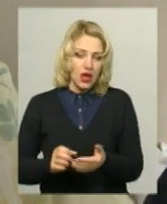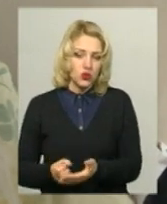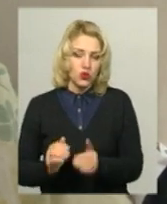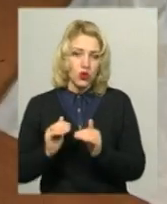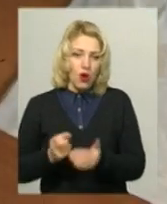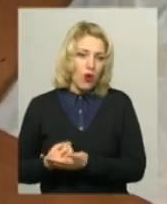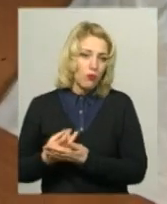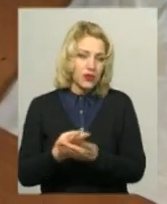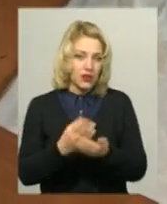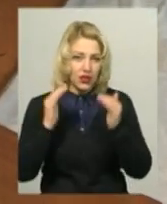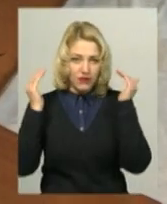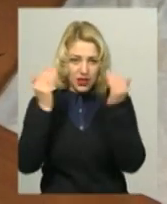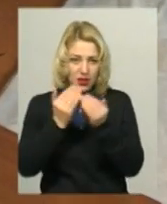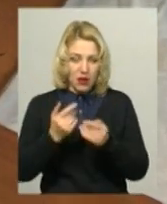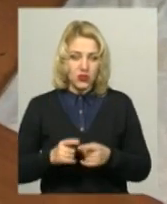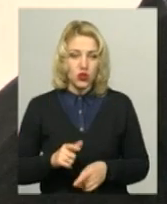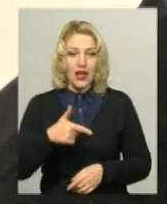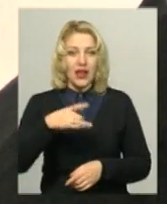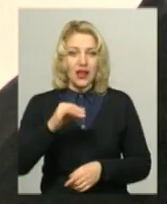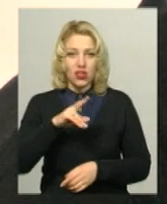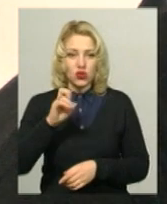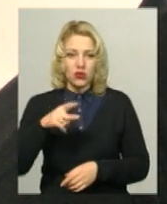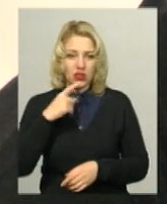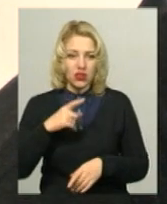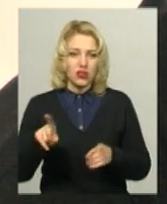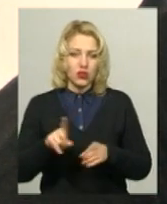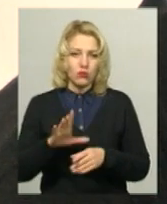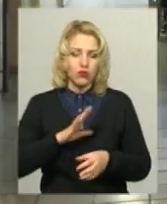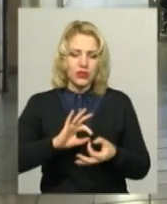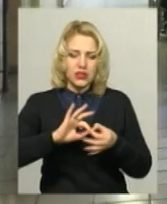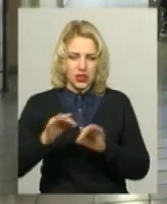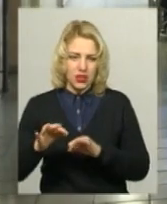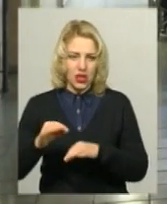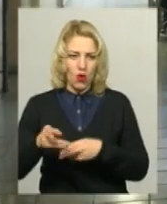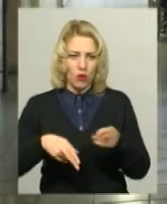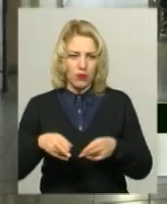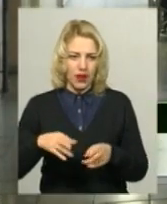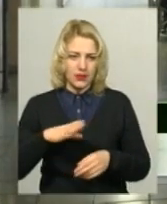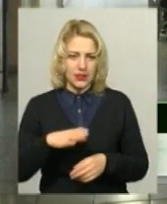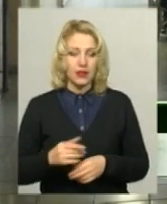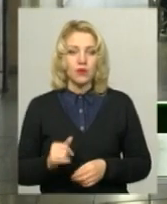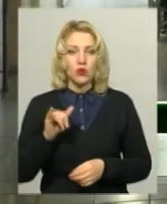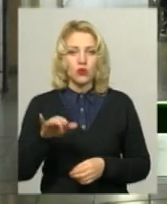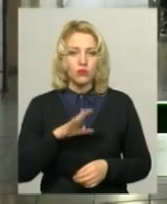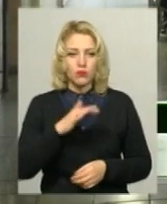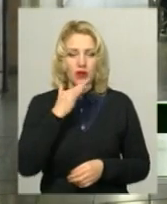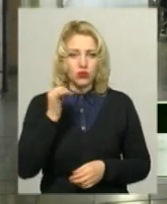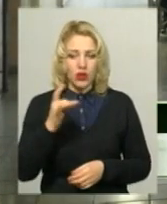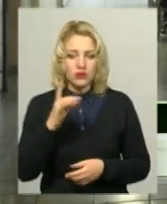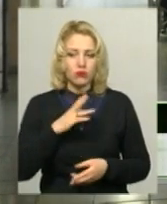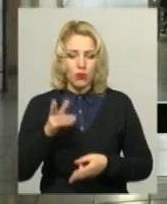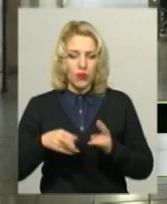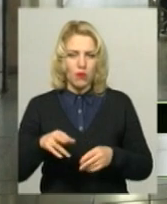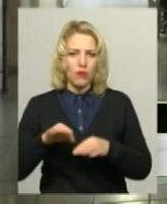реанімацію. За словами Олександра Гринчука, пацієнт приніс кілька складних операцій. Був неодноразово оперований, проводилась